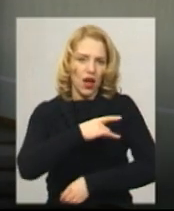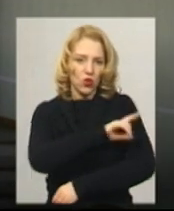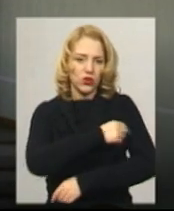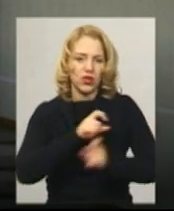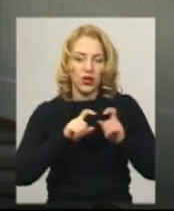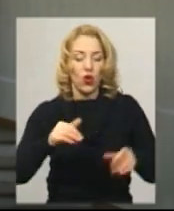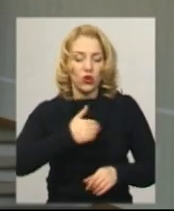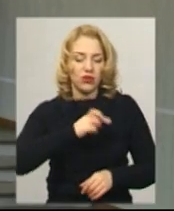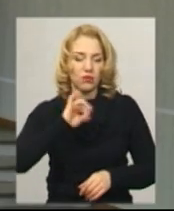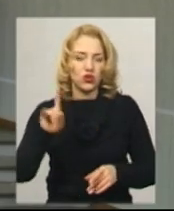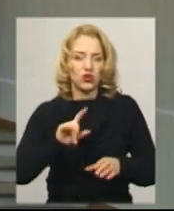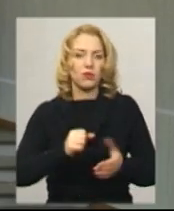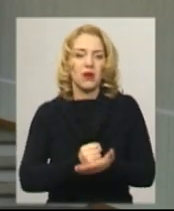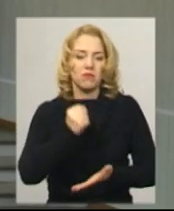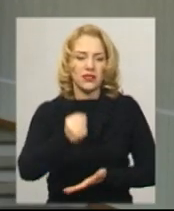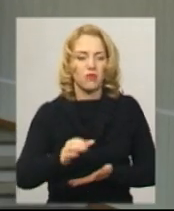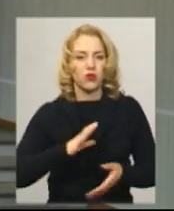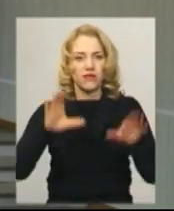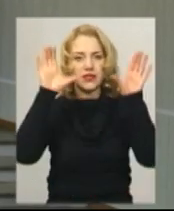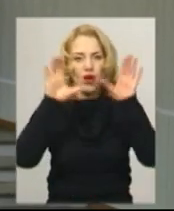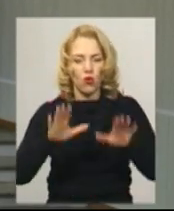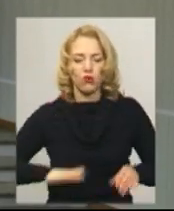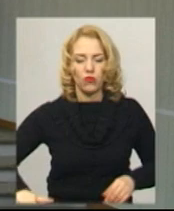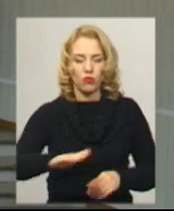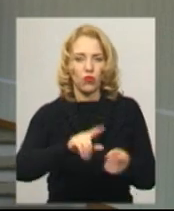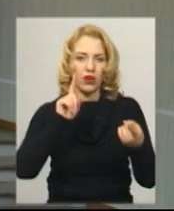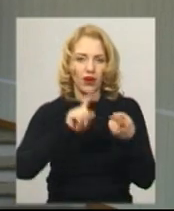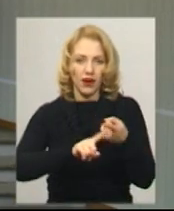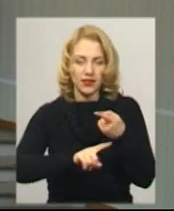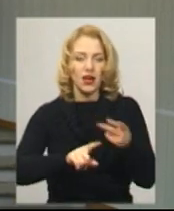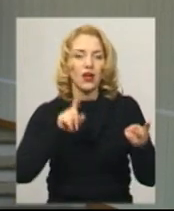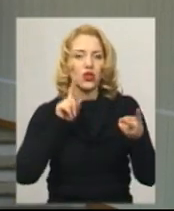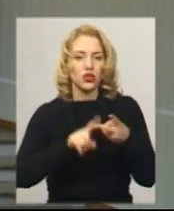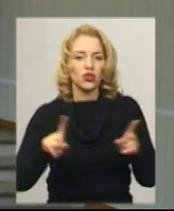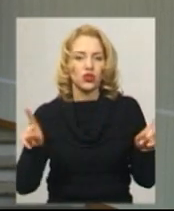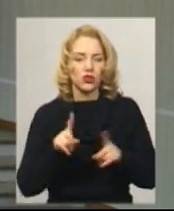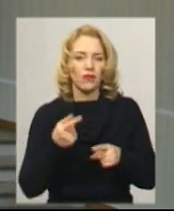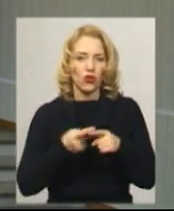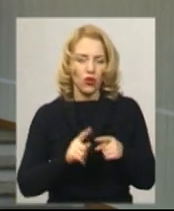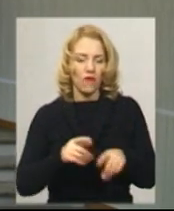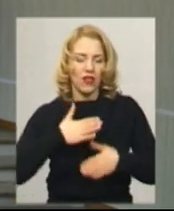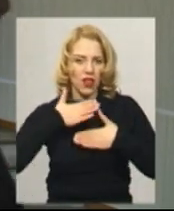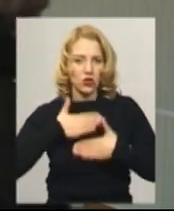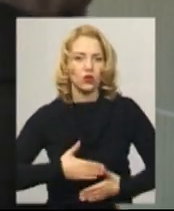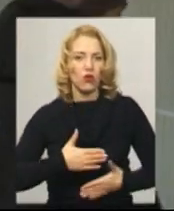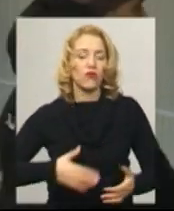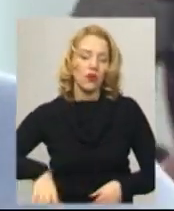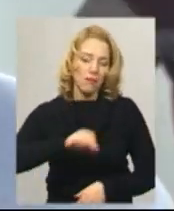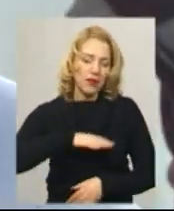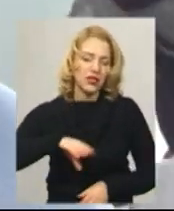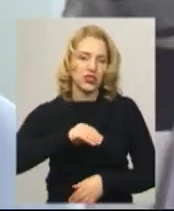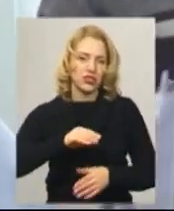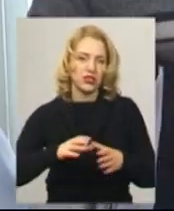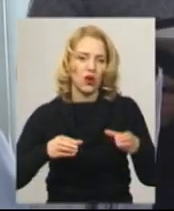щоб призначення було в законному полі, щоб воно влаштовувало більшість колективу.